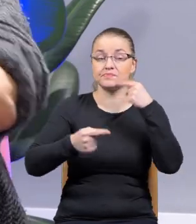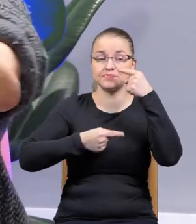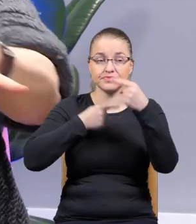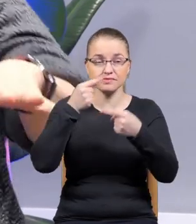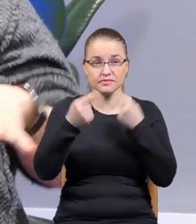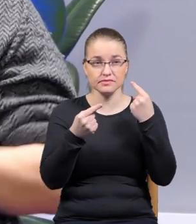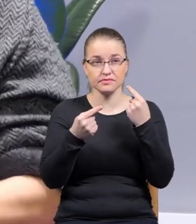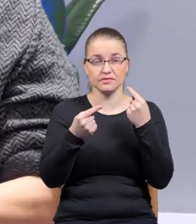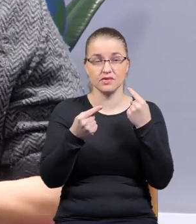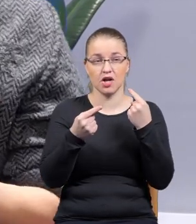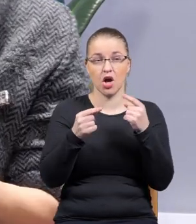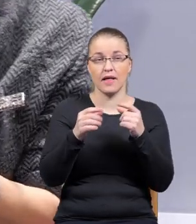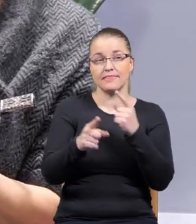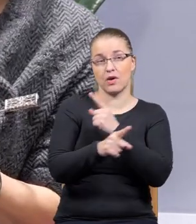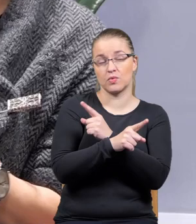uniwersaliach.